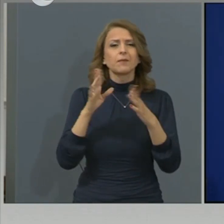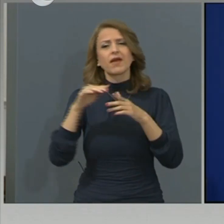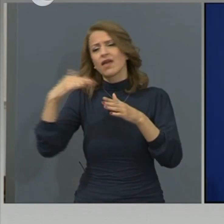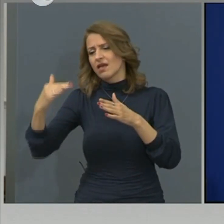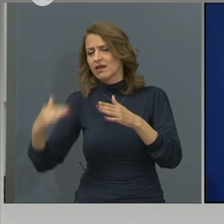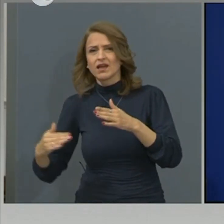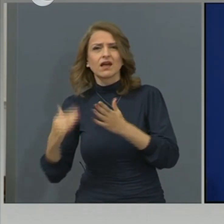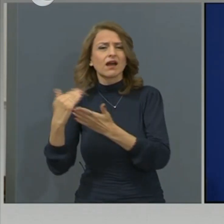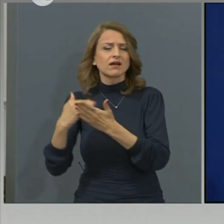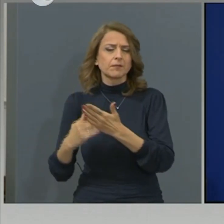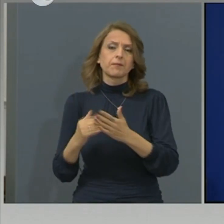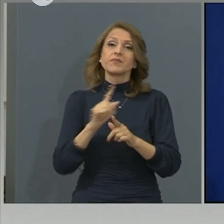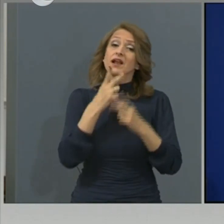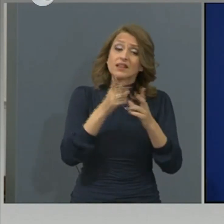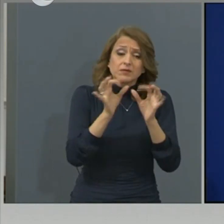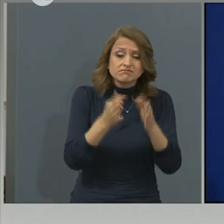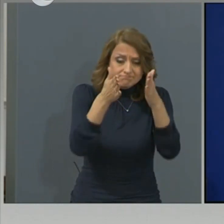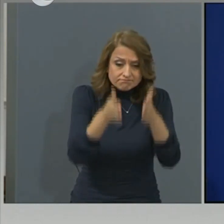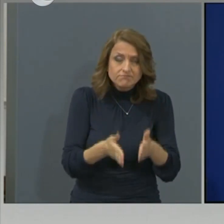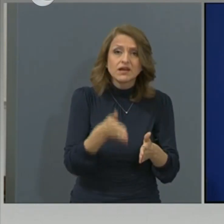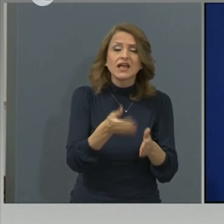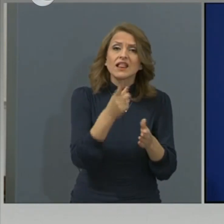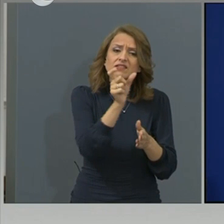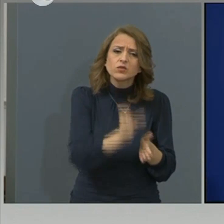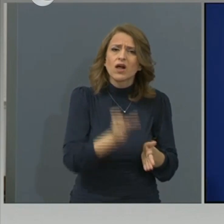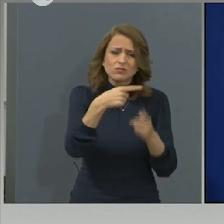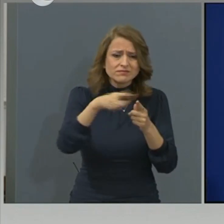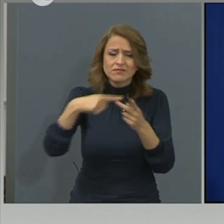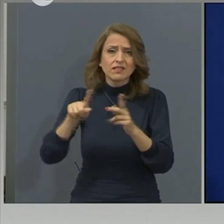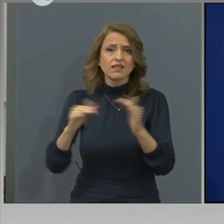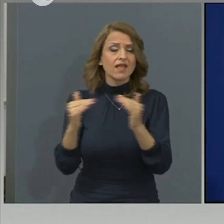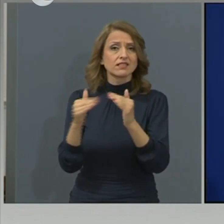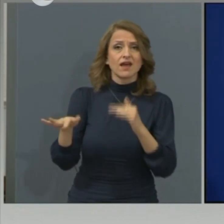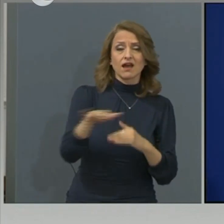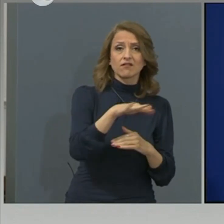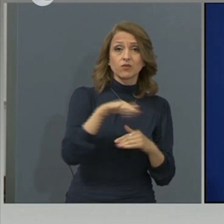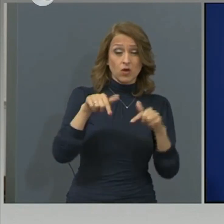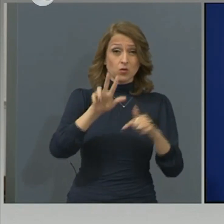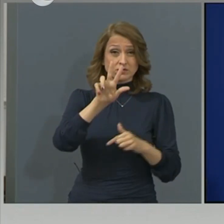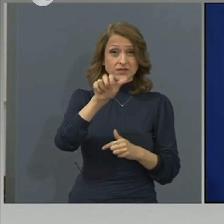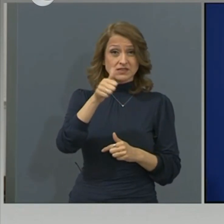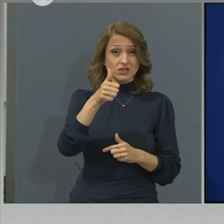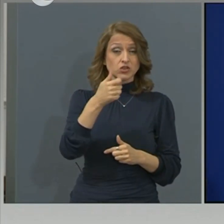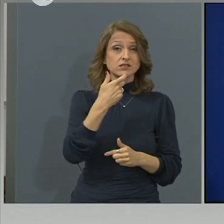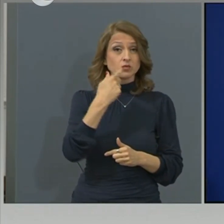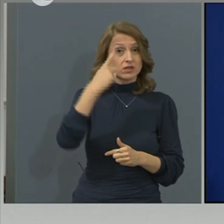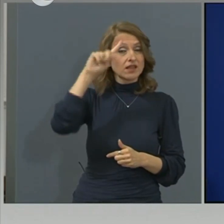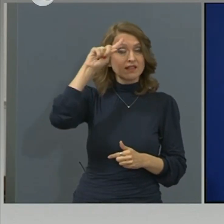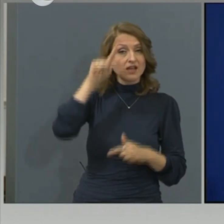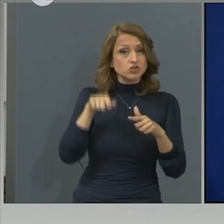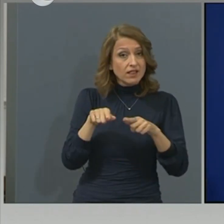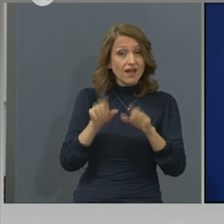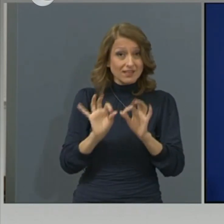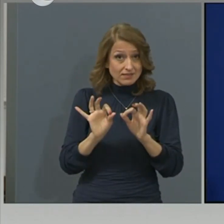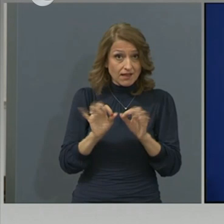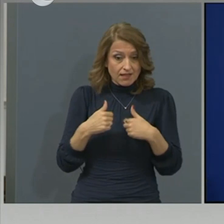индивидуални случаи. При нас се намира най-възрастната жена, на 86 години, която по този начин на наблюдение успяхме